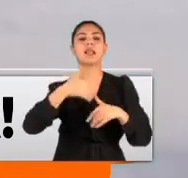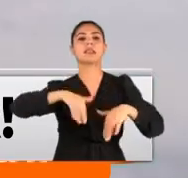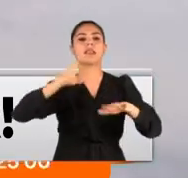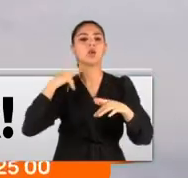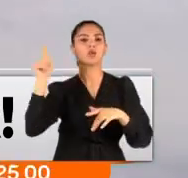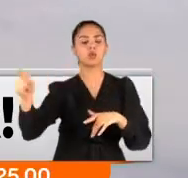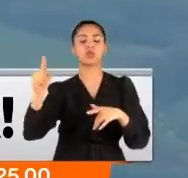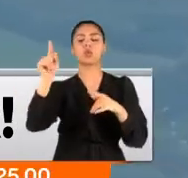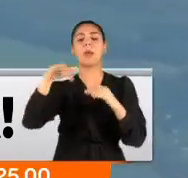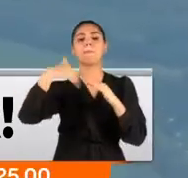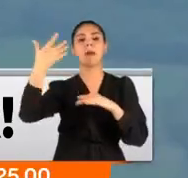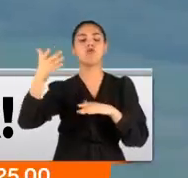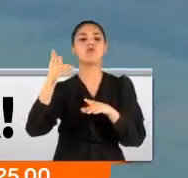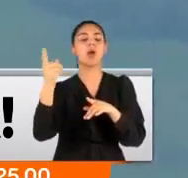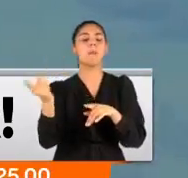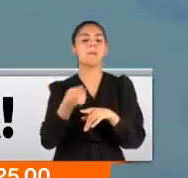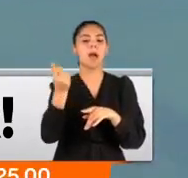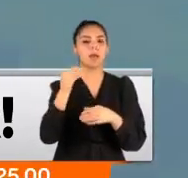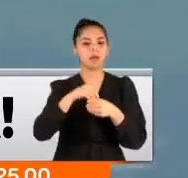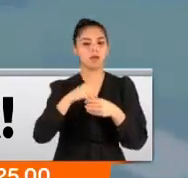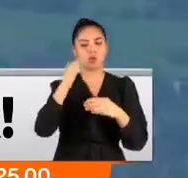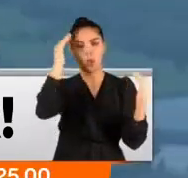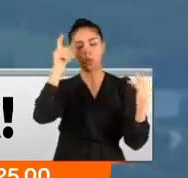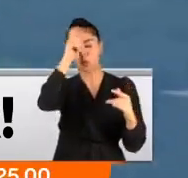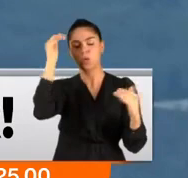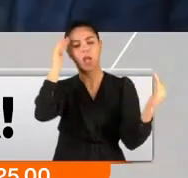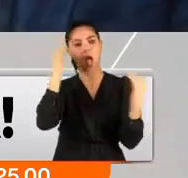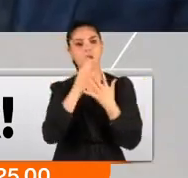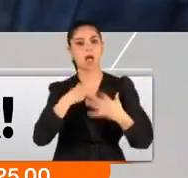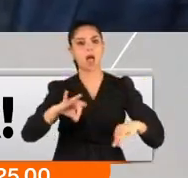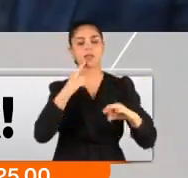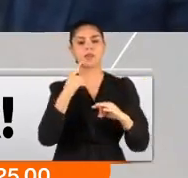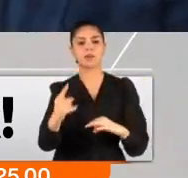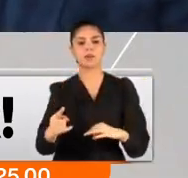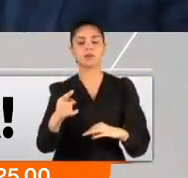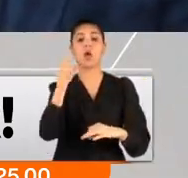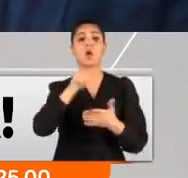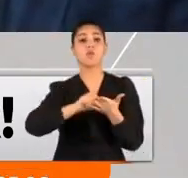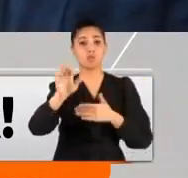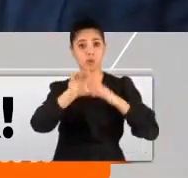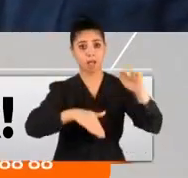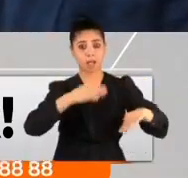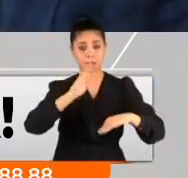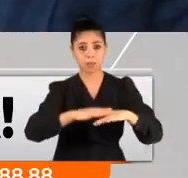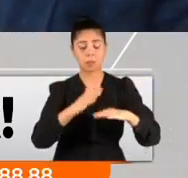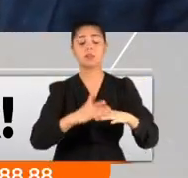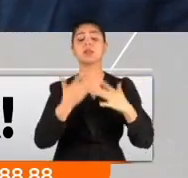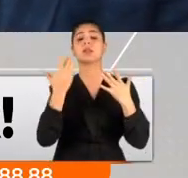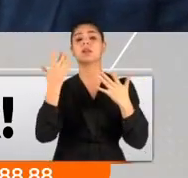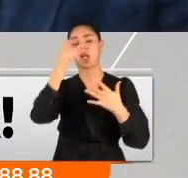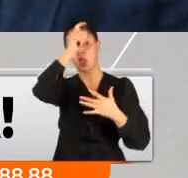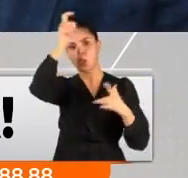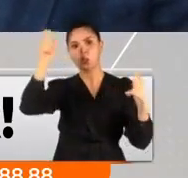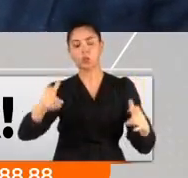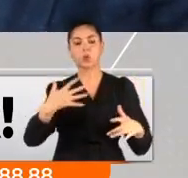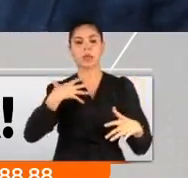-57'ler için de Türkiye ile müzakereye hazırız açıklaması geldi. Bütün ipler atılırsa elbette Türkiye'nin bir